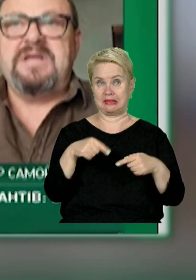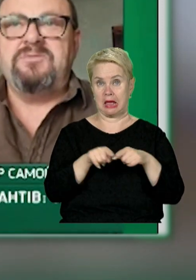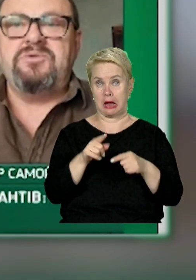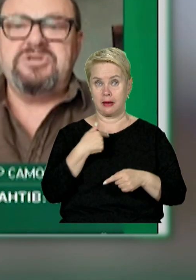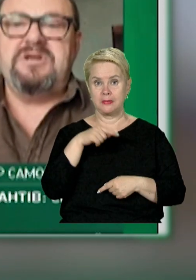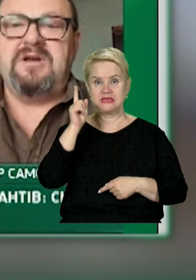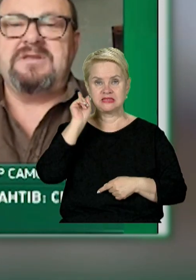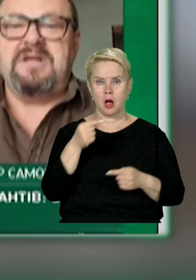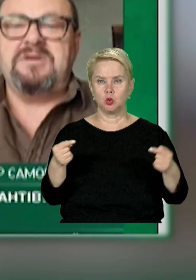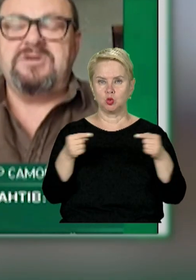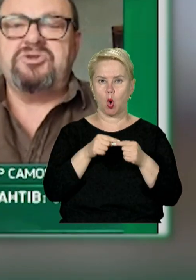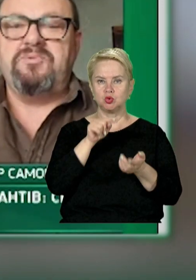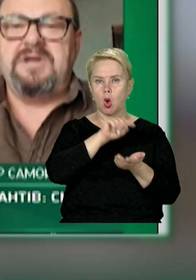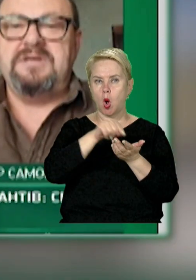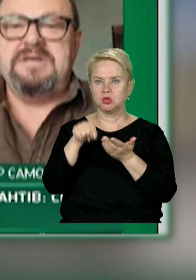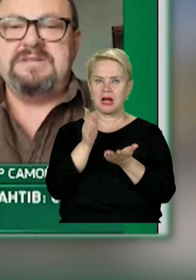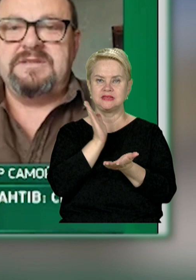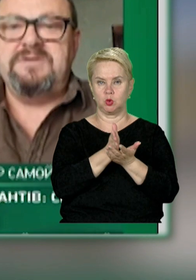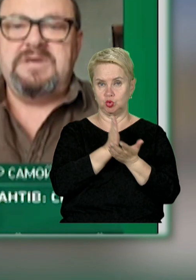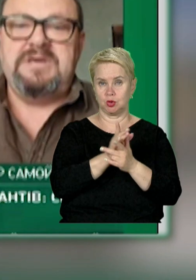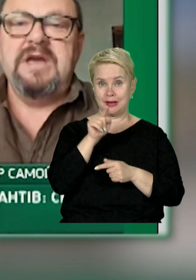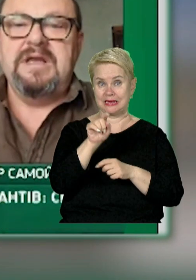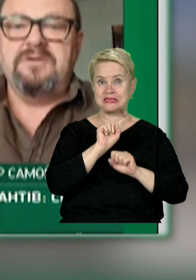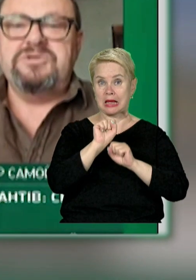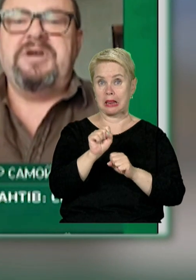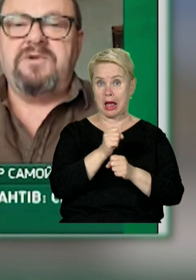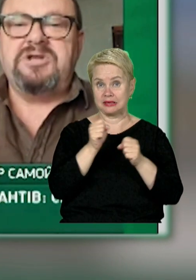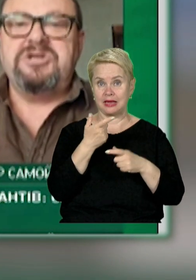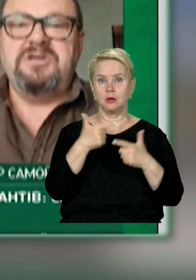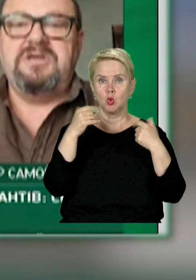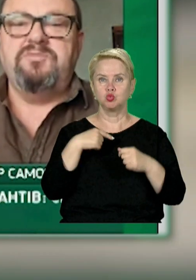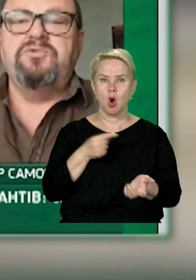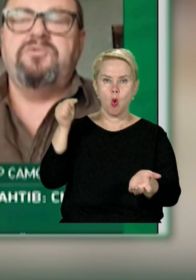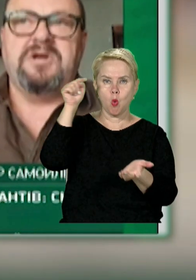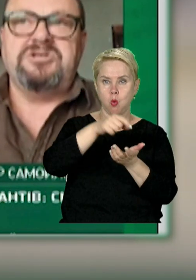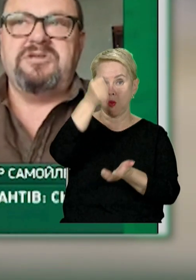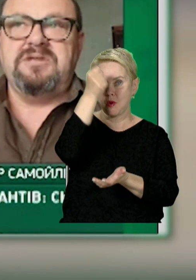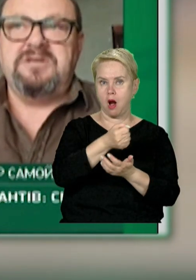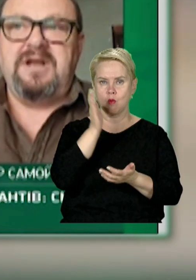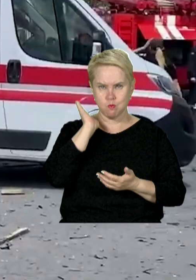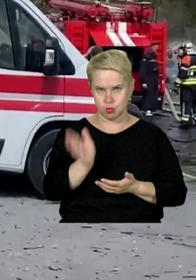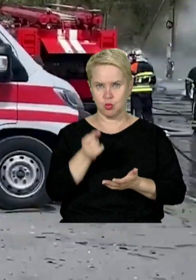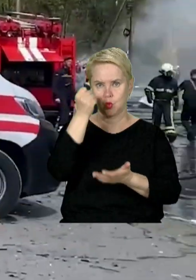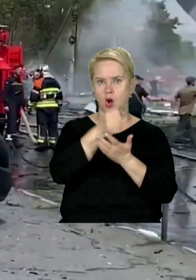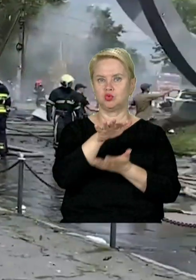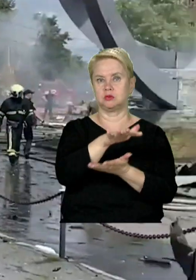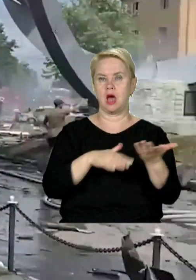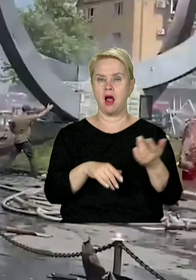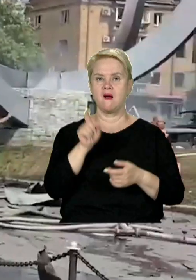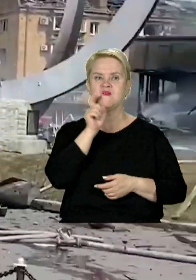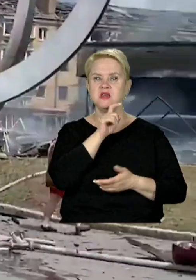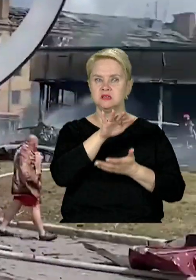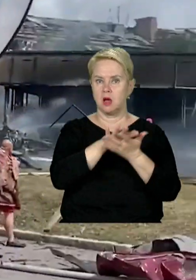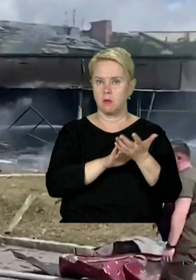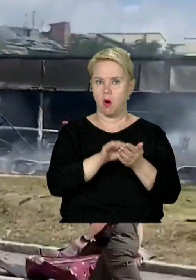казати. Ми знаємо точні координати розташування тих складів, які вже вражені, які будуть вражені і надалі. Вінниця